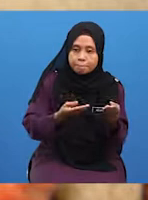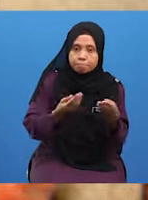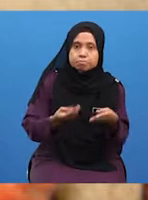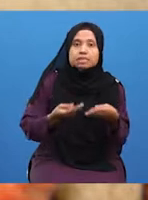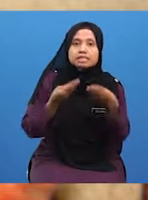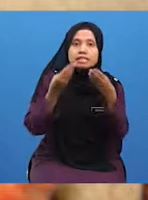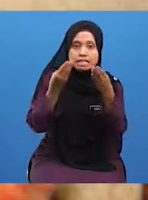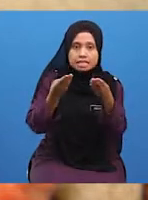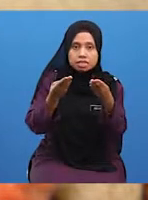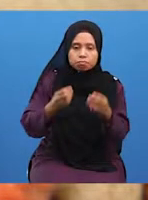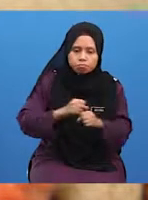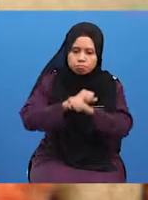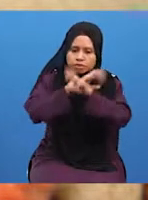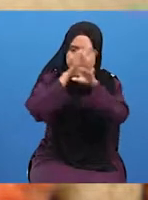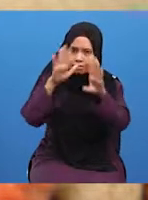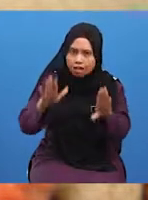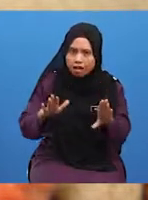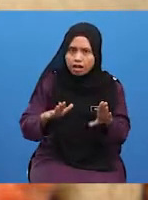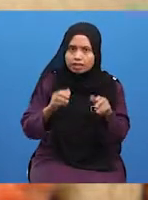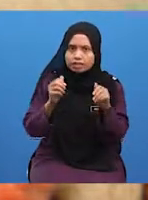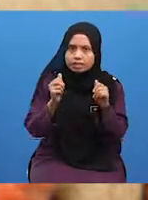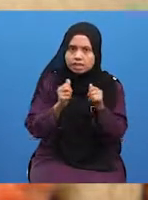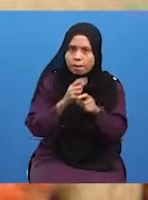penerangan secara terperinci